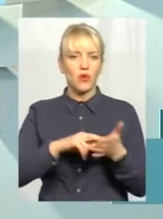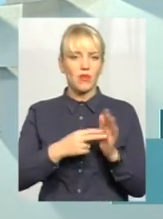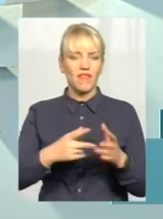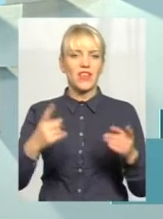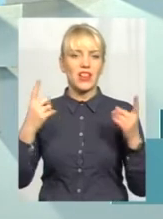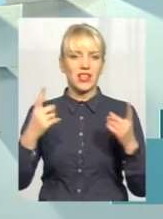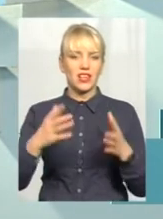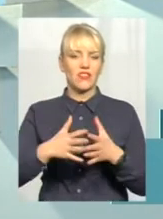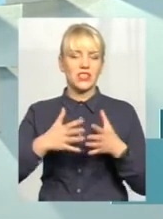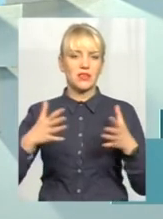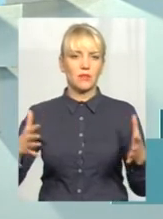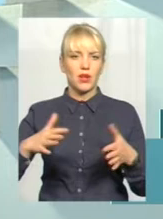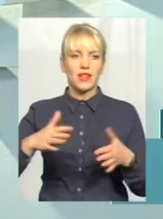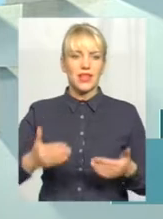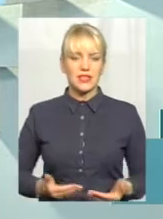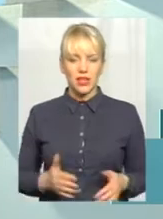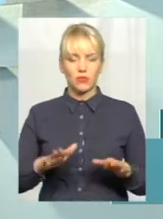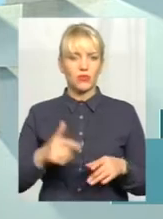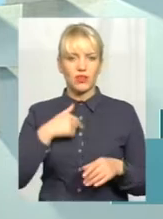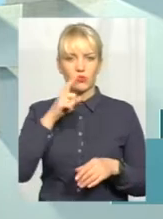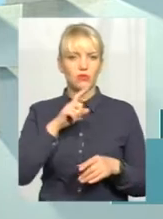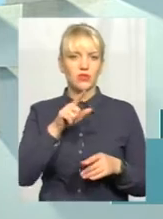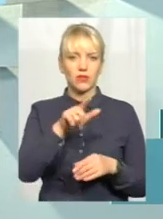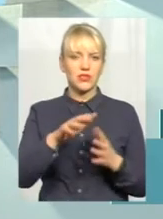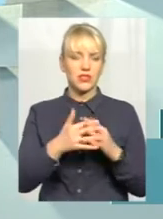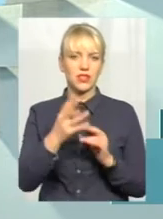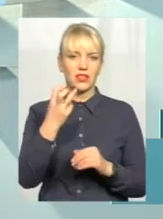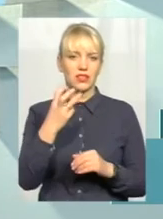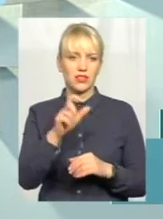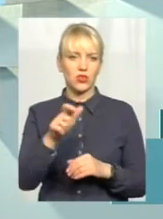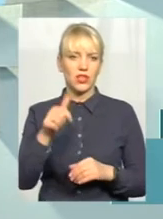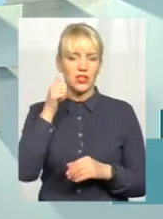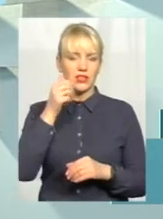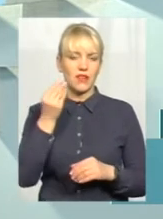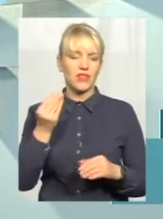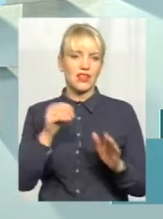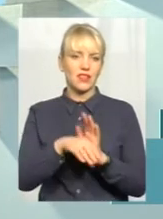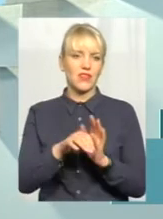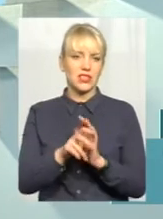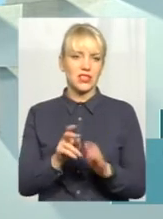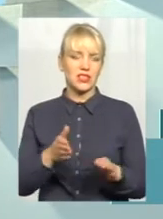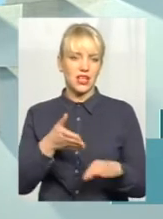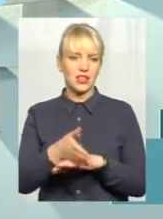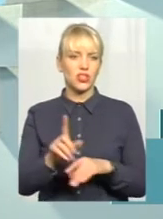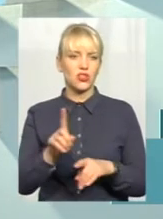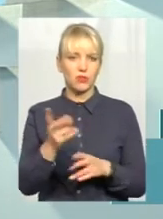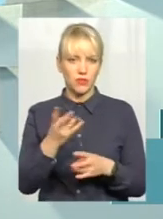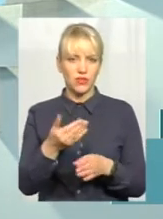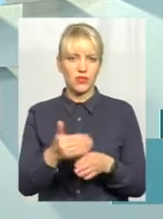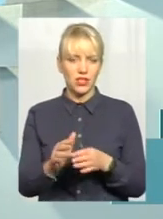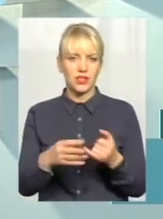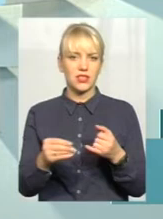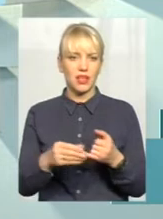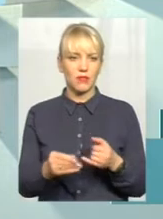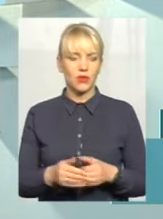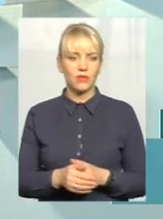розумію важливості генерального плана в селі, де проживає 300 жителів. Там завтра інвестор заходить, в якому ми маємо що? Виділяти земельну ділянку?